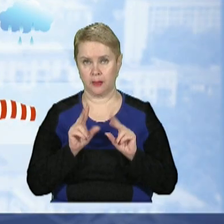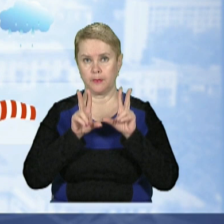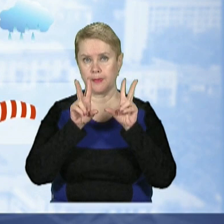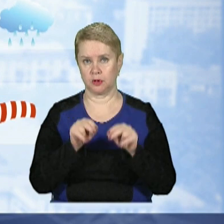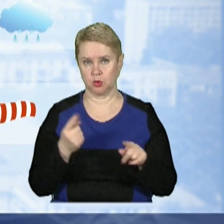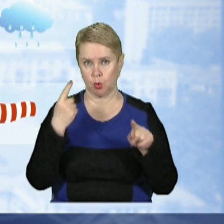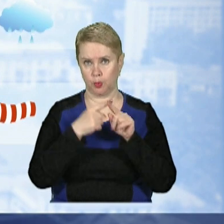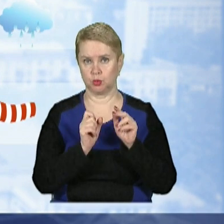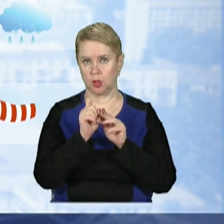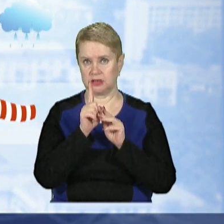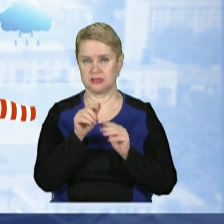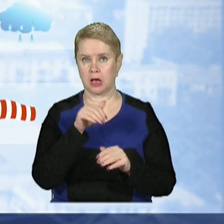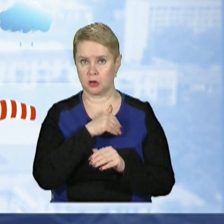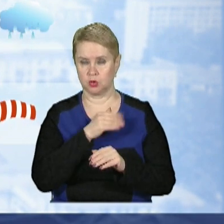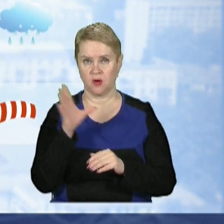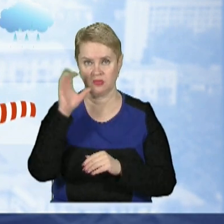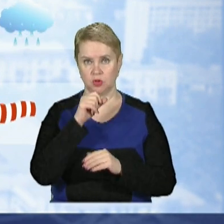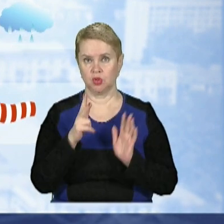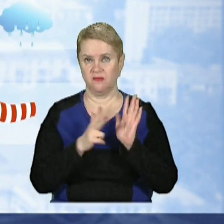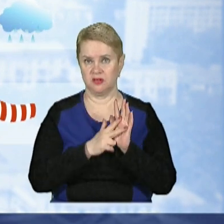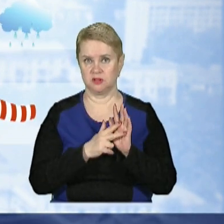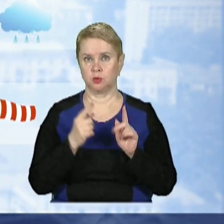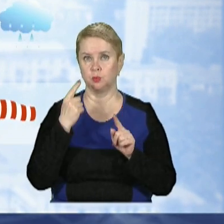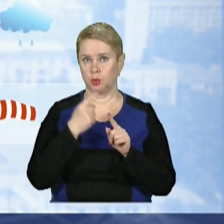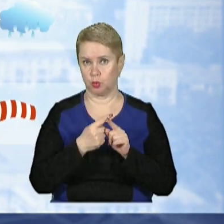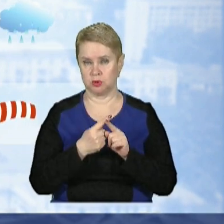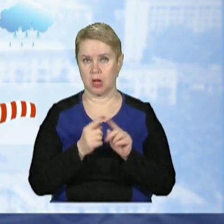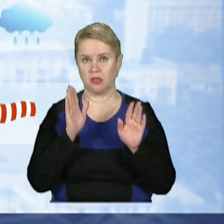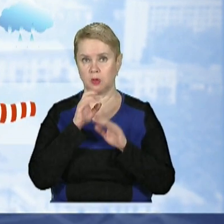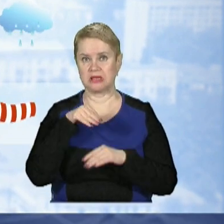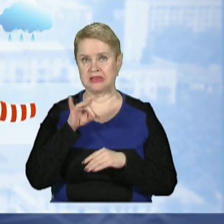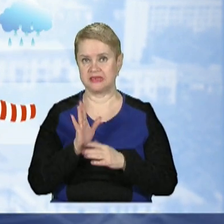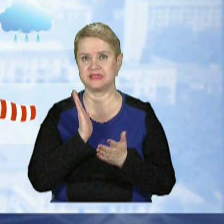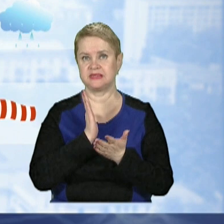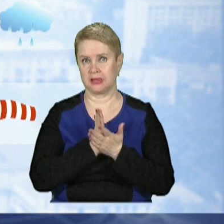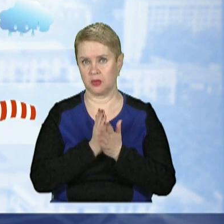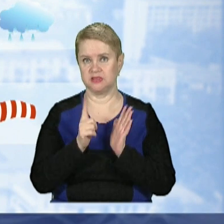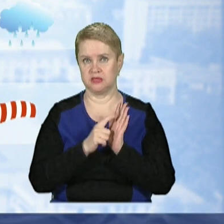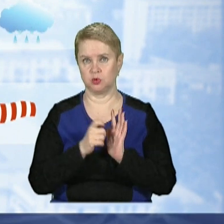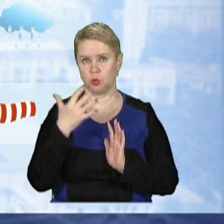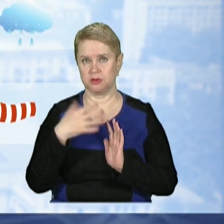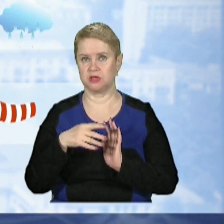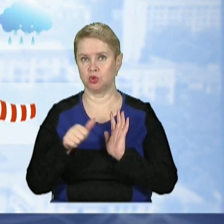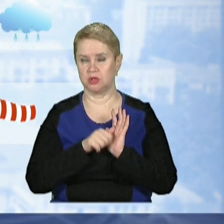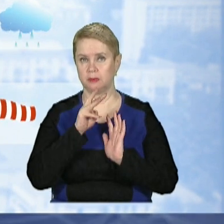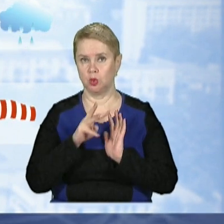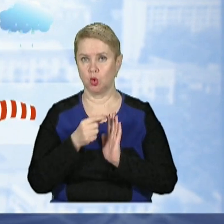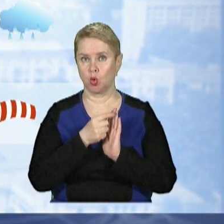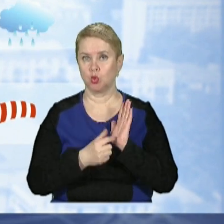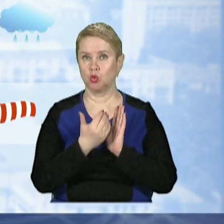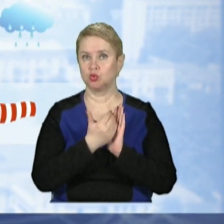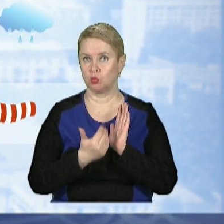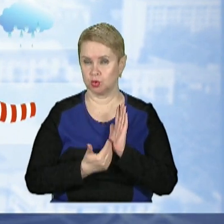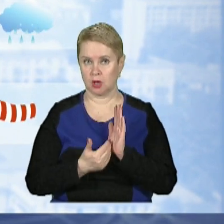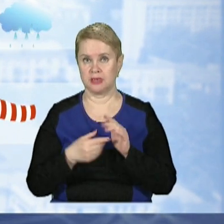прогнозують плюс 11 градусів. Вночі – 8 з позначкою плюс. Атмосферний тиск становитиме 756 мм в ртутного